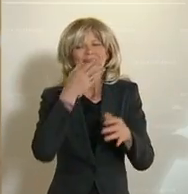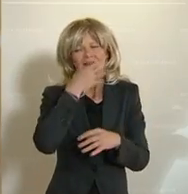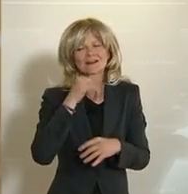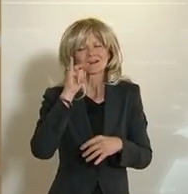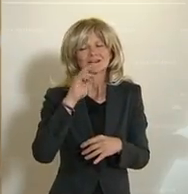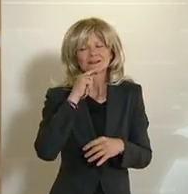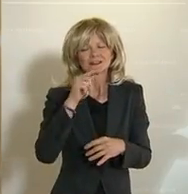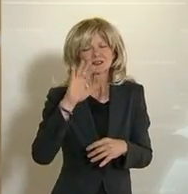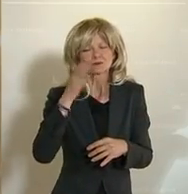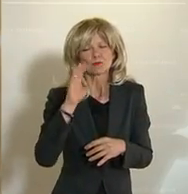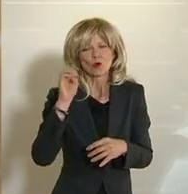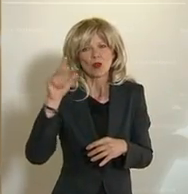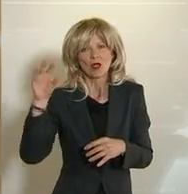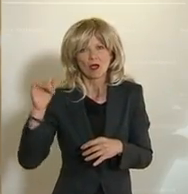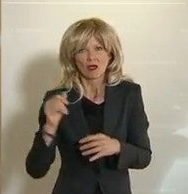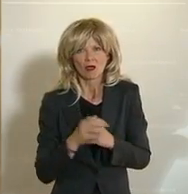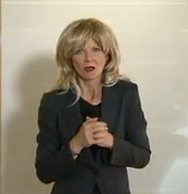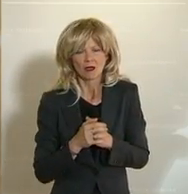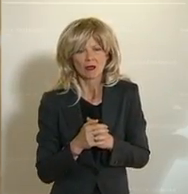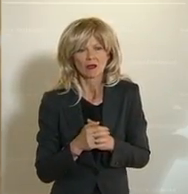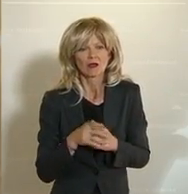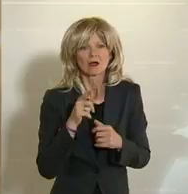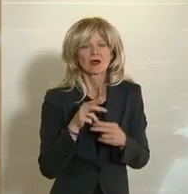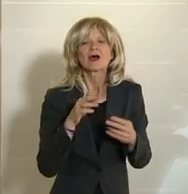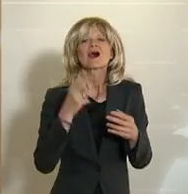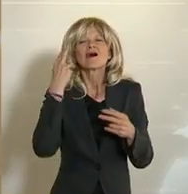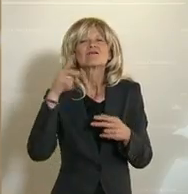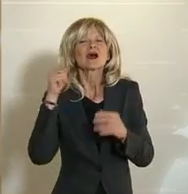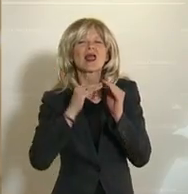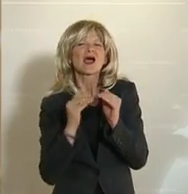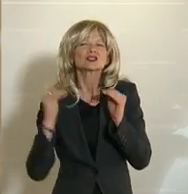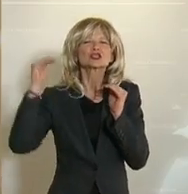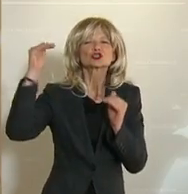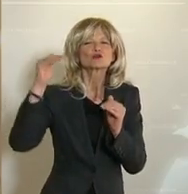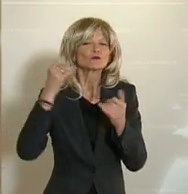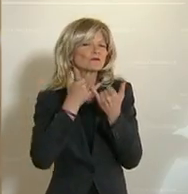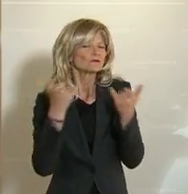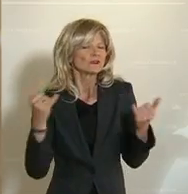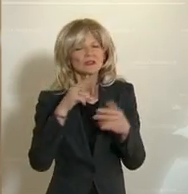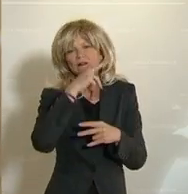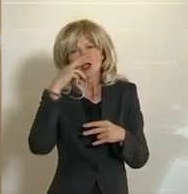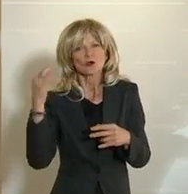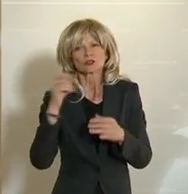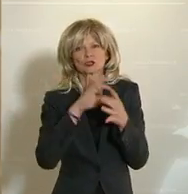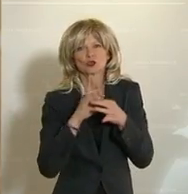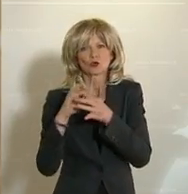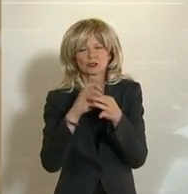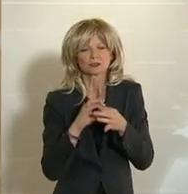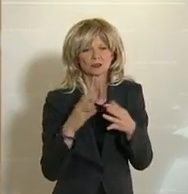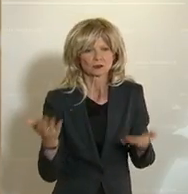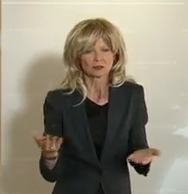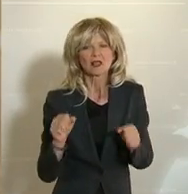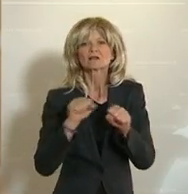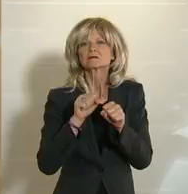in der Form, dass man sie als terroristische Organisation einstuft. Die USA, Kanada, aber auch in Südamerika,